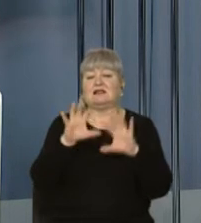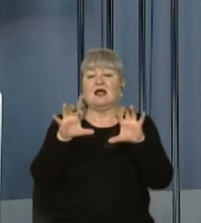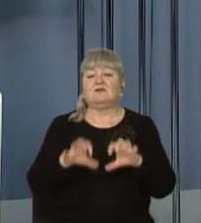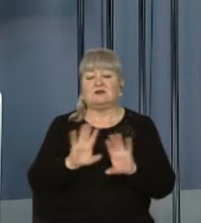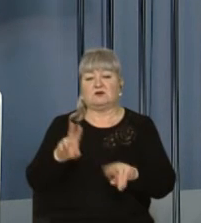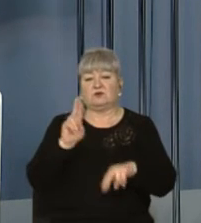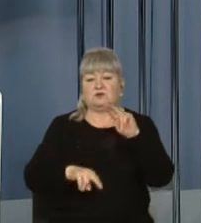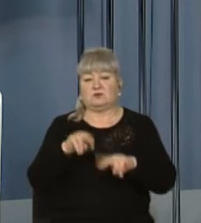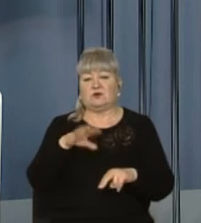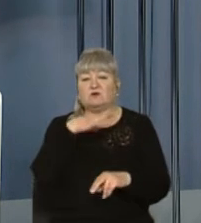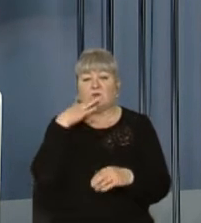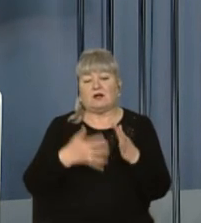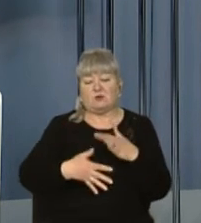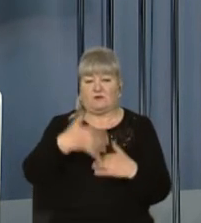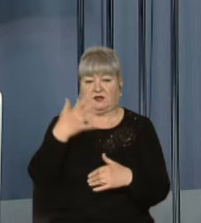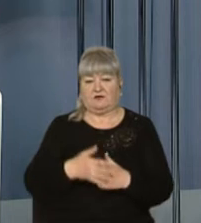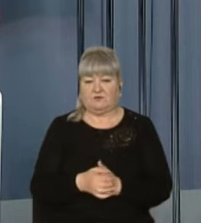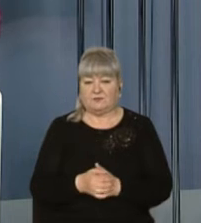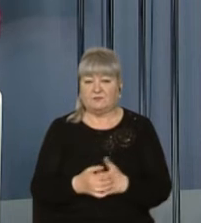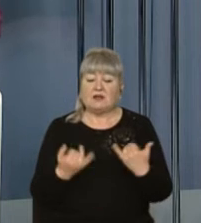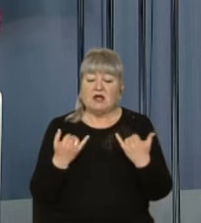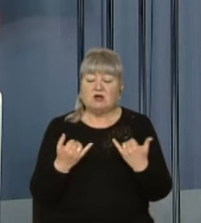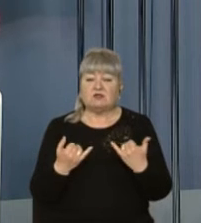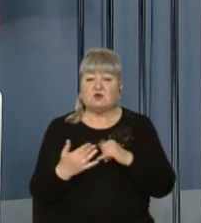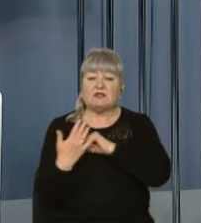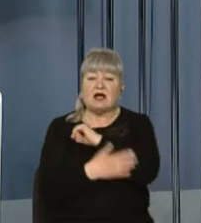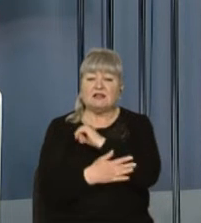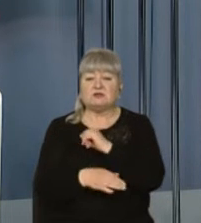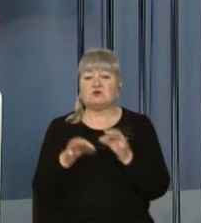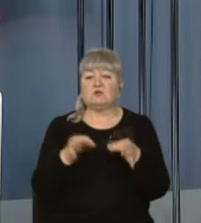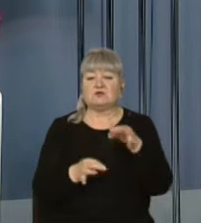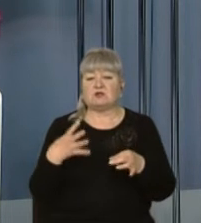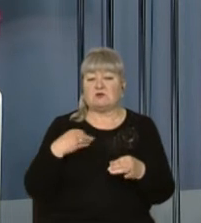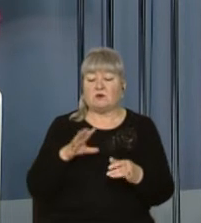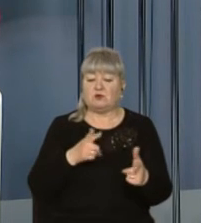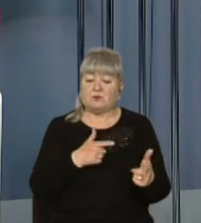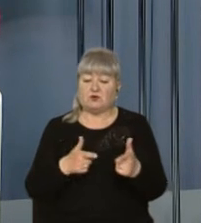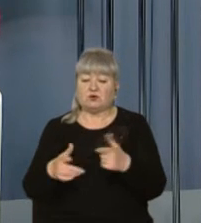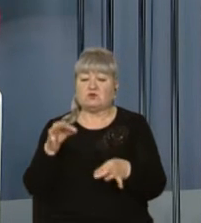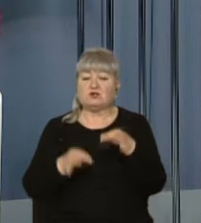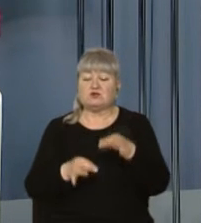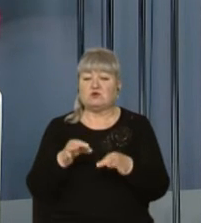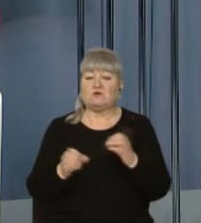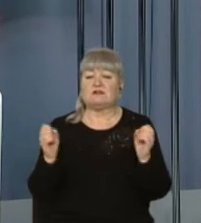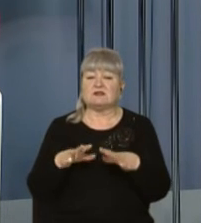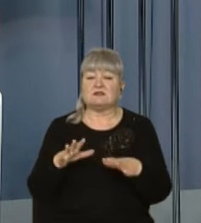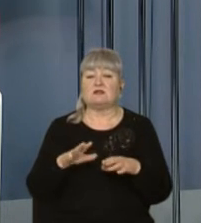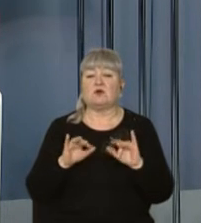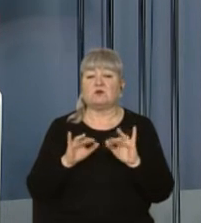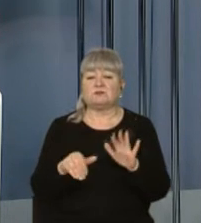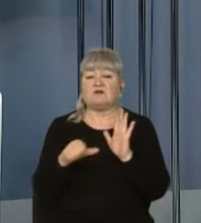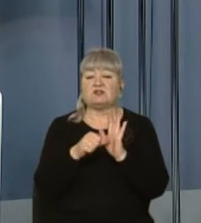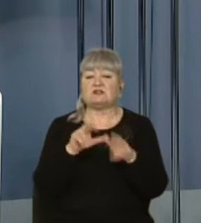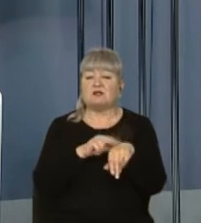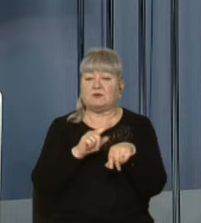багатоповерхівку. Сьогодні у Галицькому судді Львова відбулось підготовче судове засідання у справі шести патрульних,